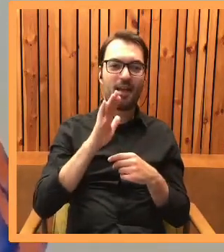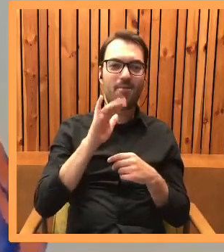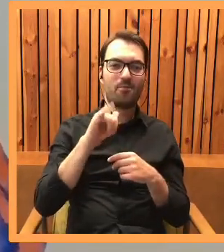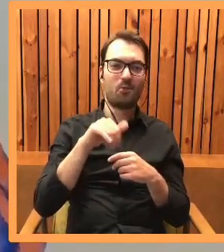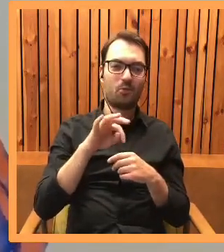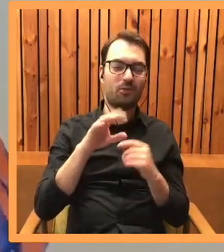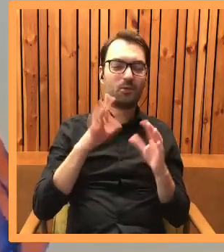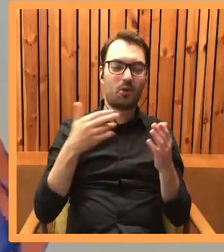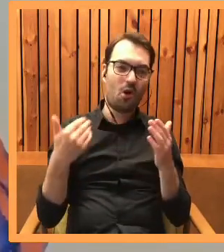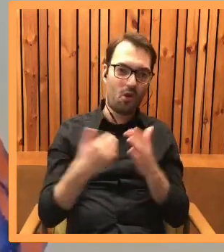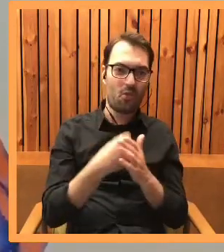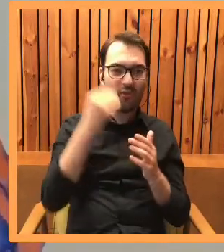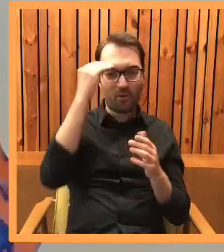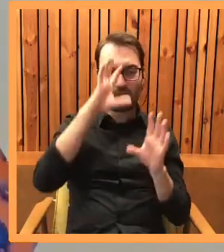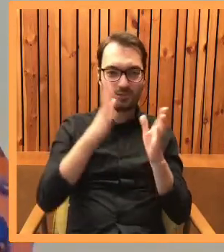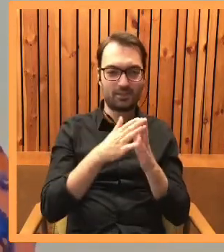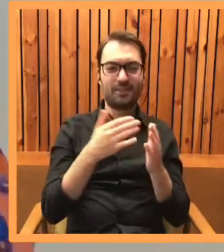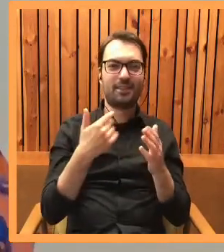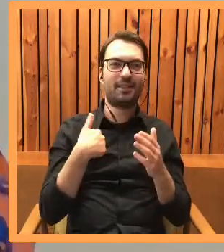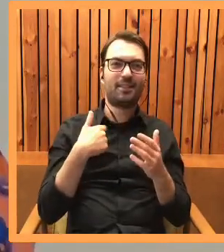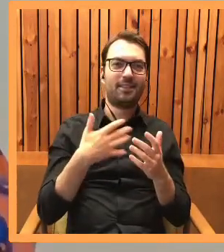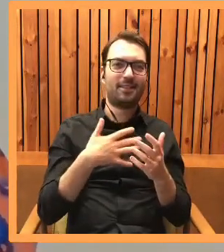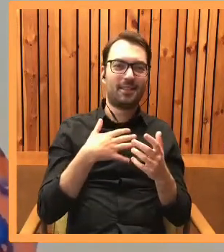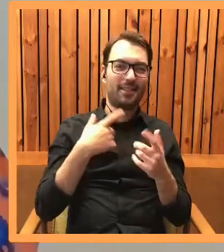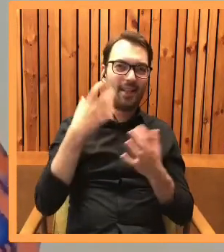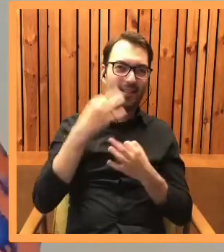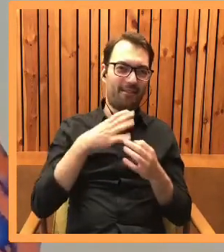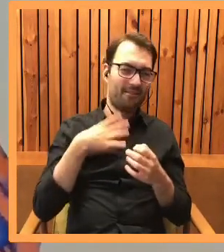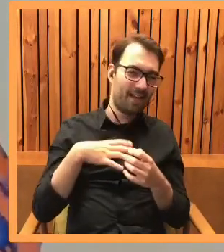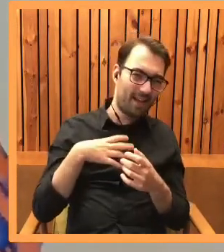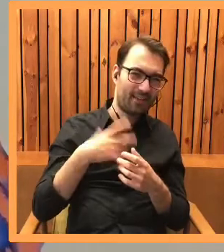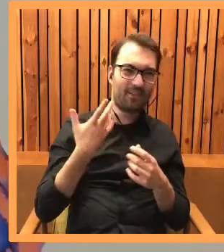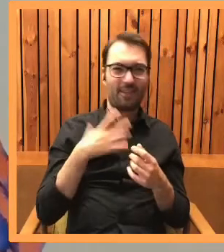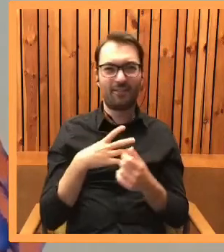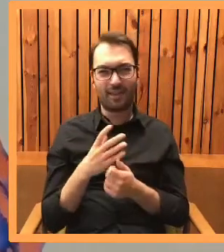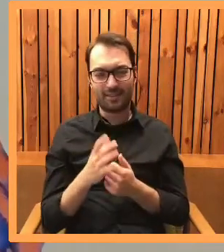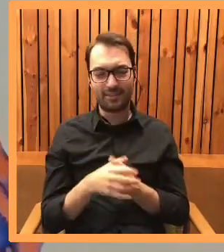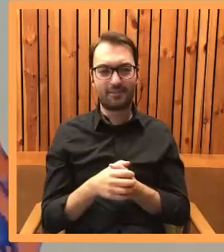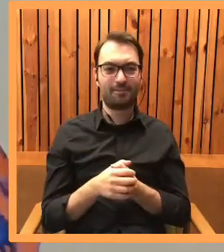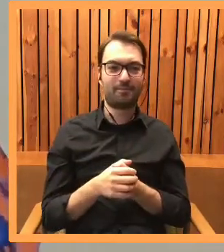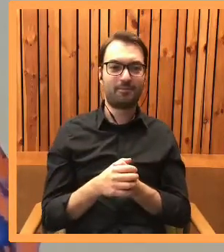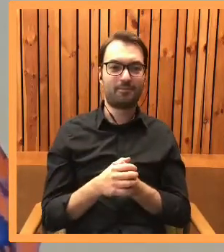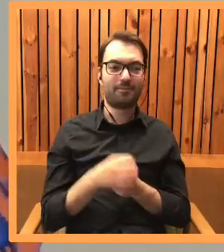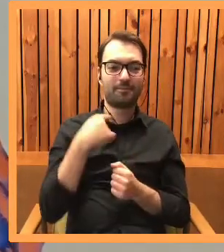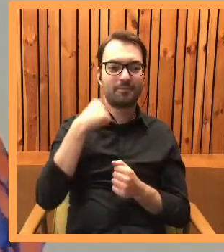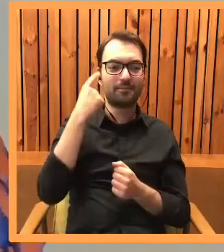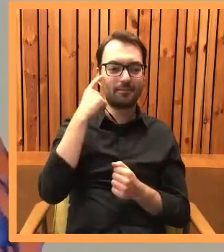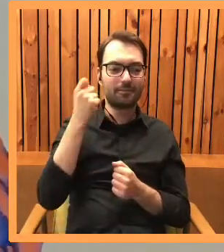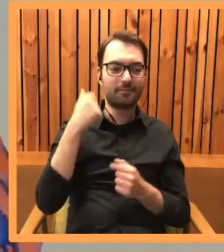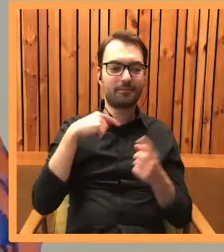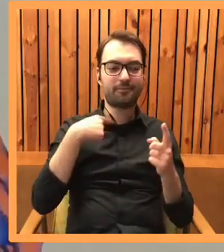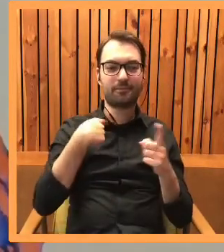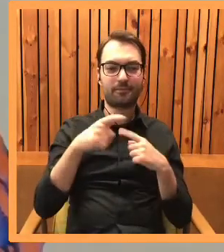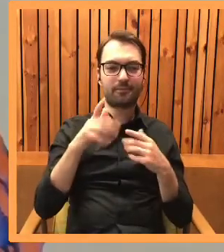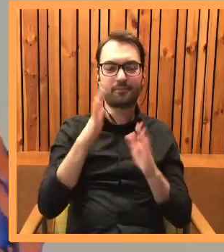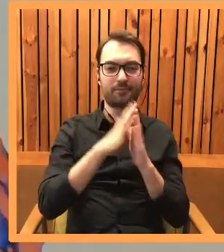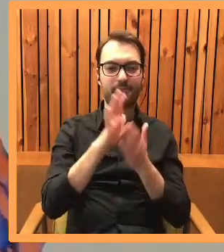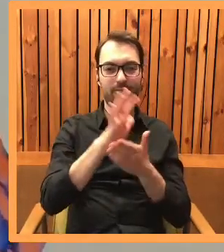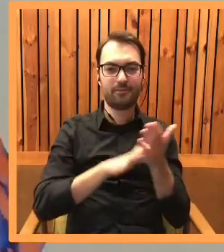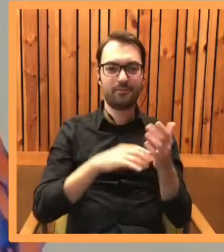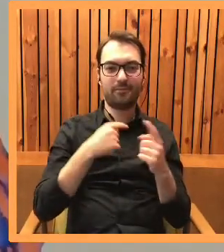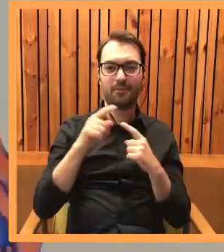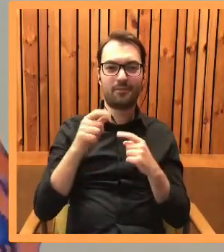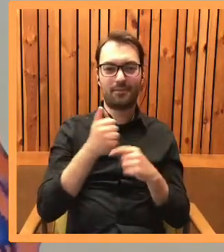przecierać szlaki. No i zastanawiałam się naprawdę, czy warto. Wtedy, pamiętam, wysłałam tą powieść do